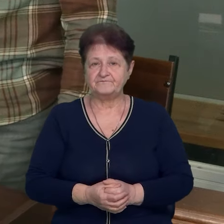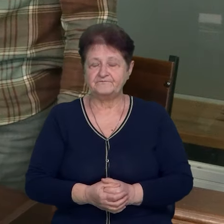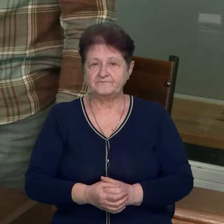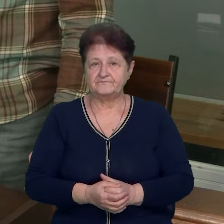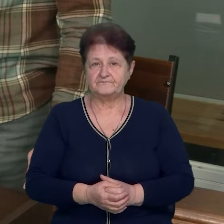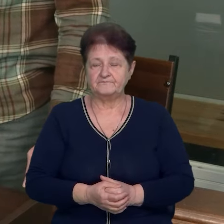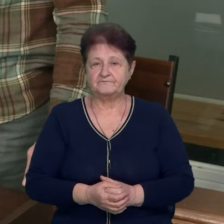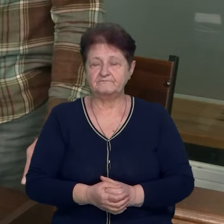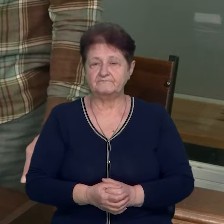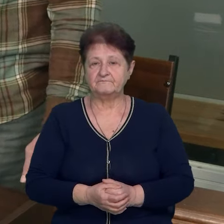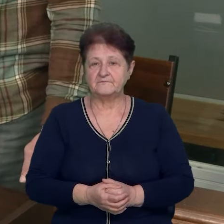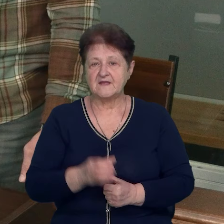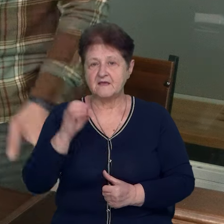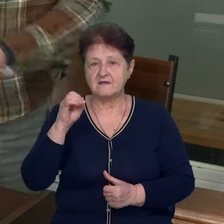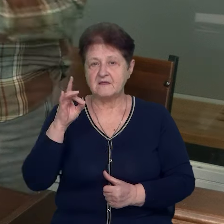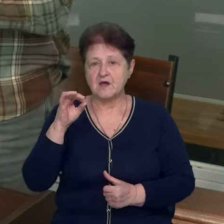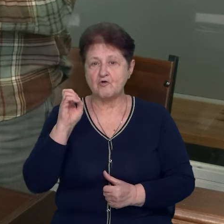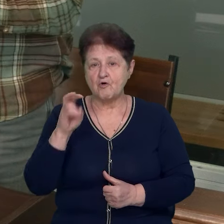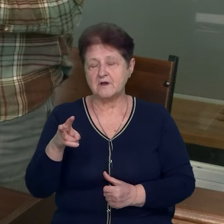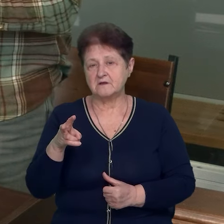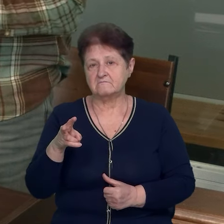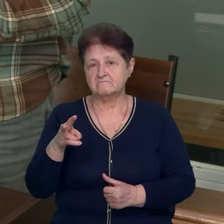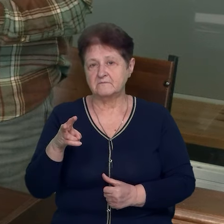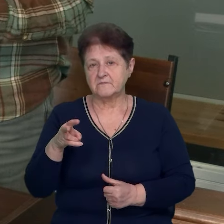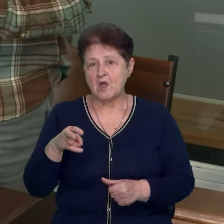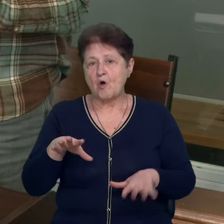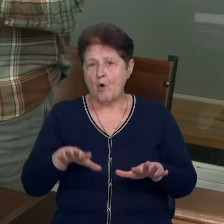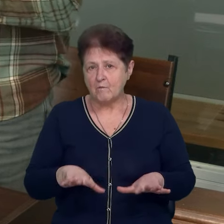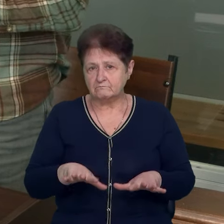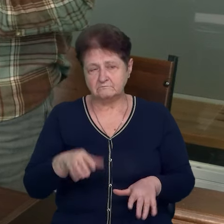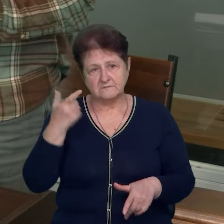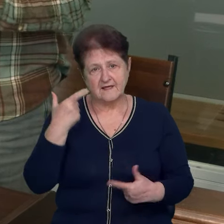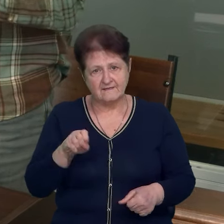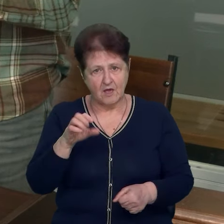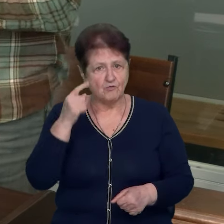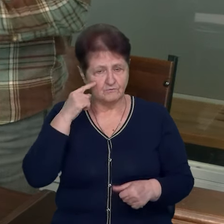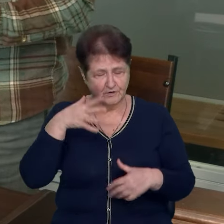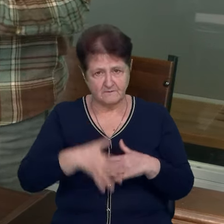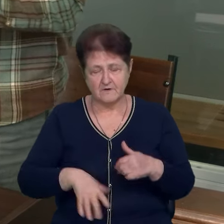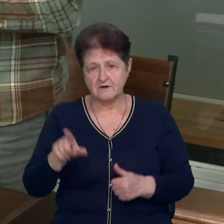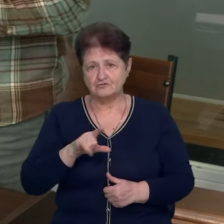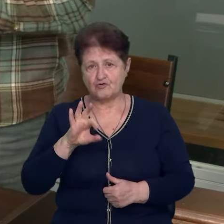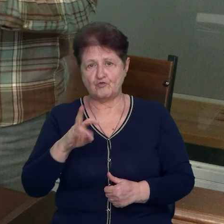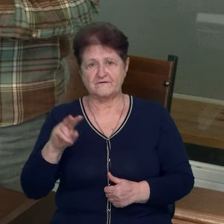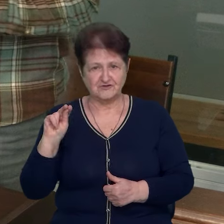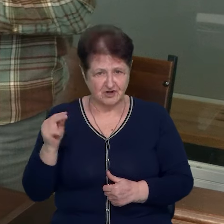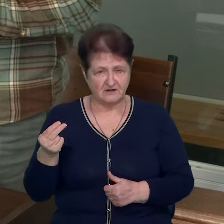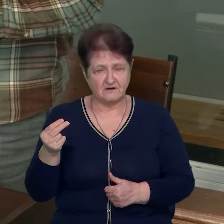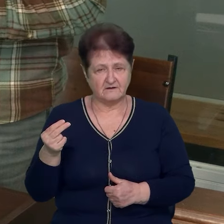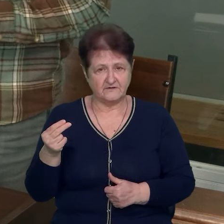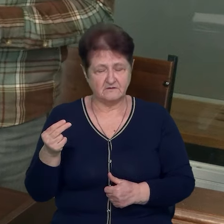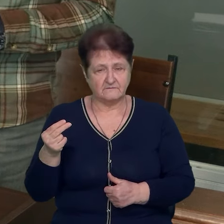К'єрохін орієнтується в часі, в місті, він розуміє, де він, що він у Чернігелі, що, як,